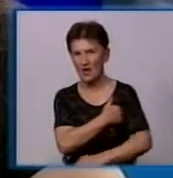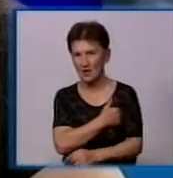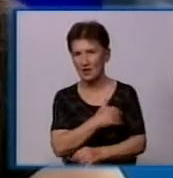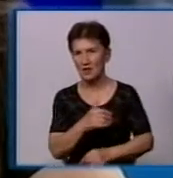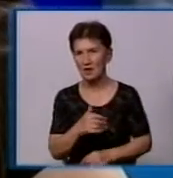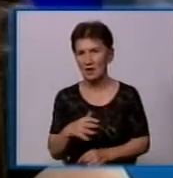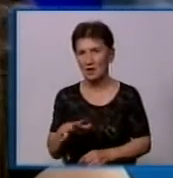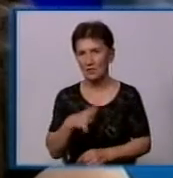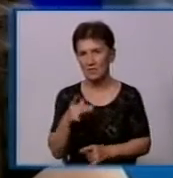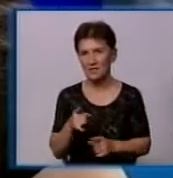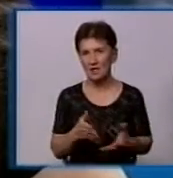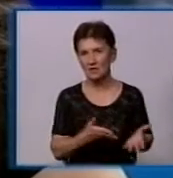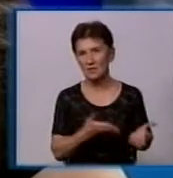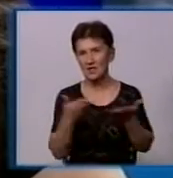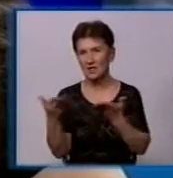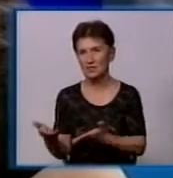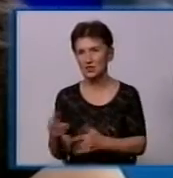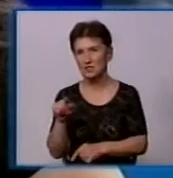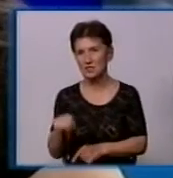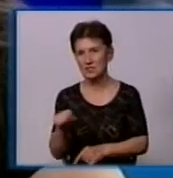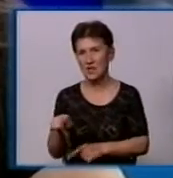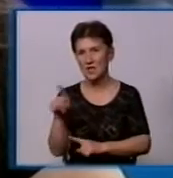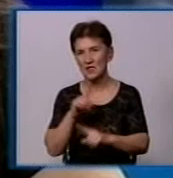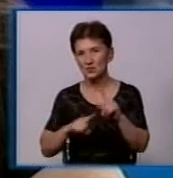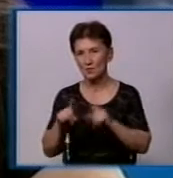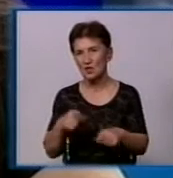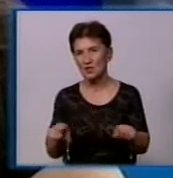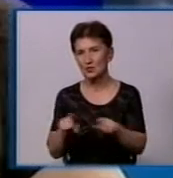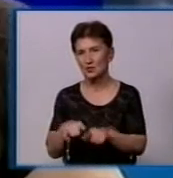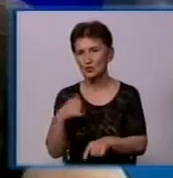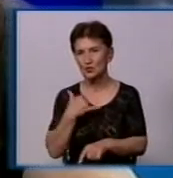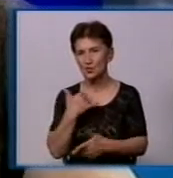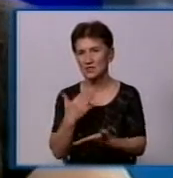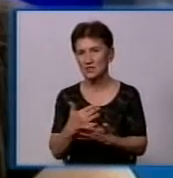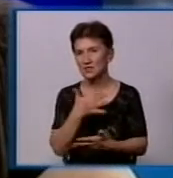бути приглашеними на ці собрання, оповіщати людей. Також у нас є багато